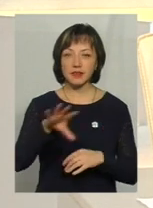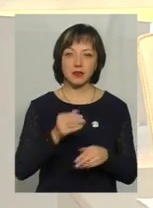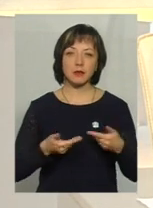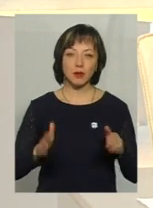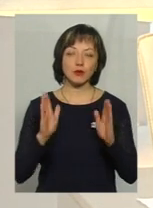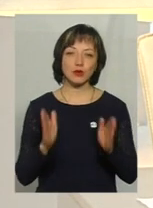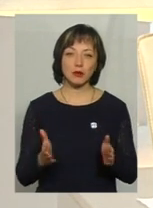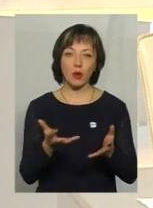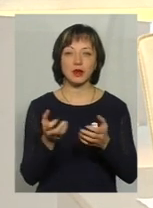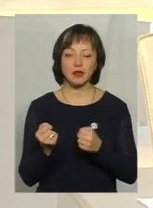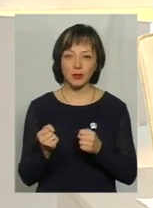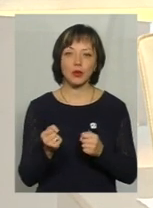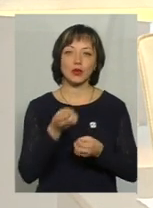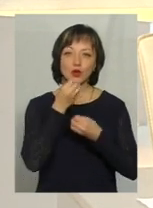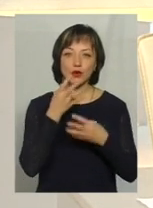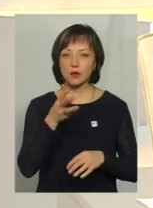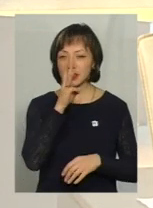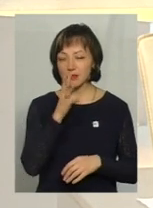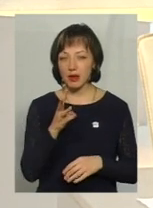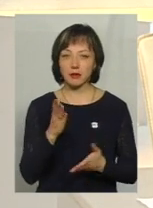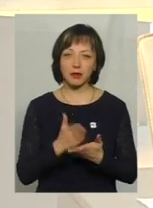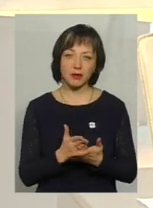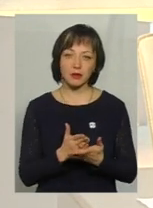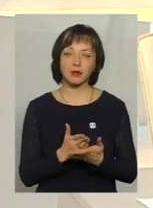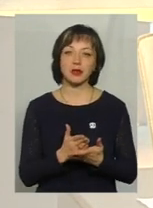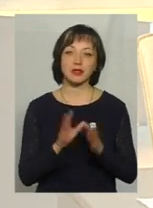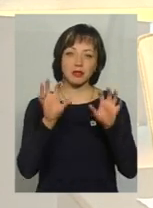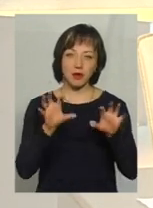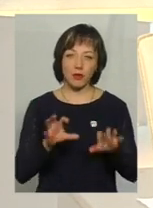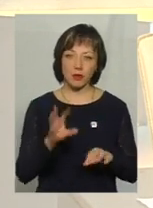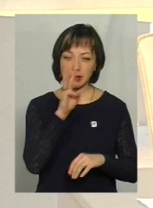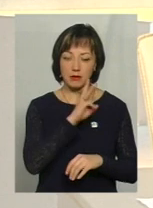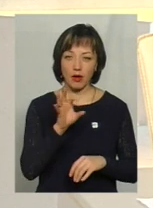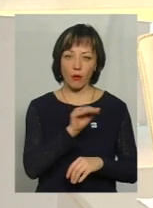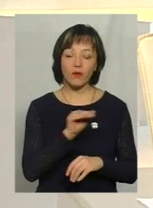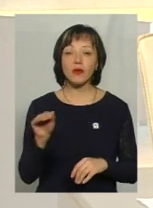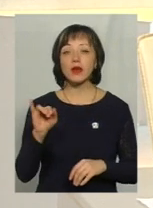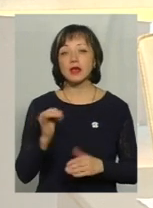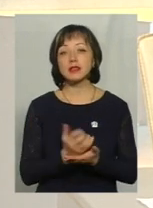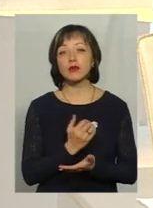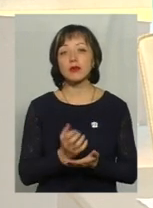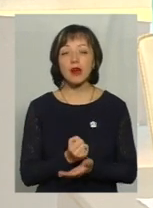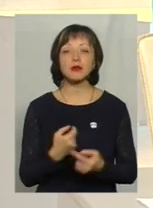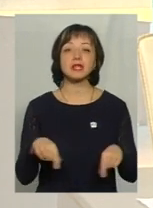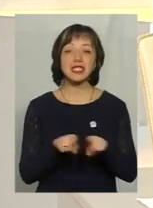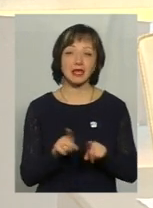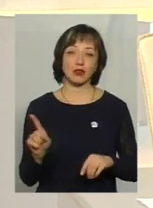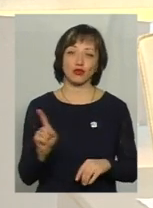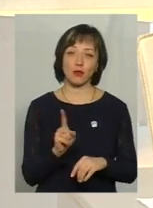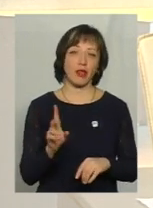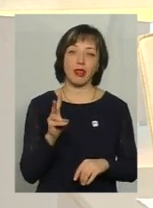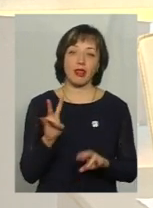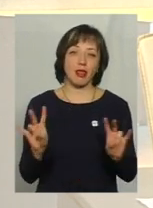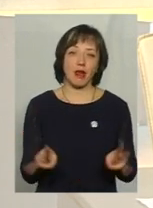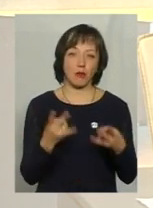будемо отримувати достойні заробітки, матимемо легальні зарплати і зароблятимемо стільки, щоб не